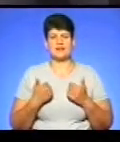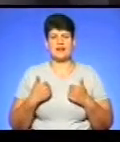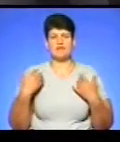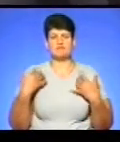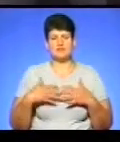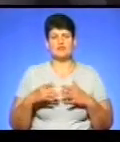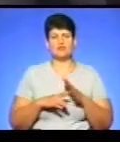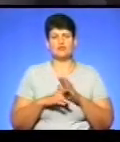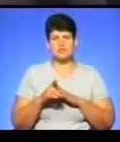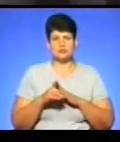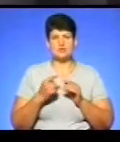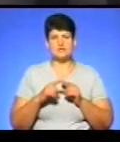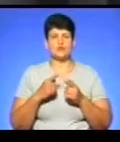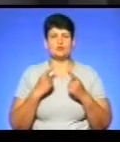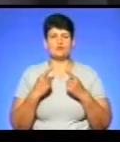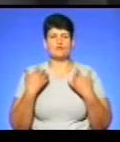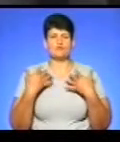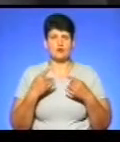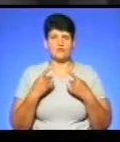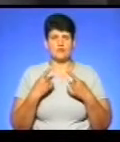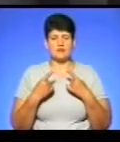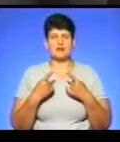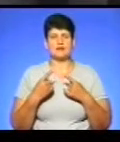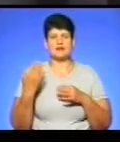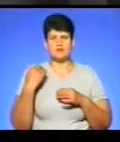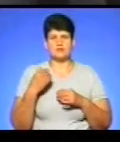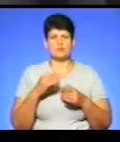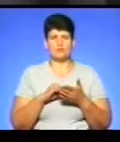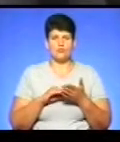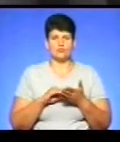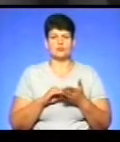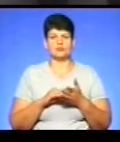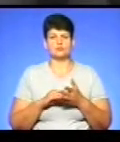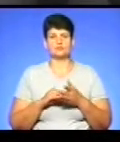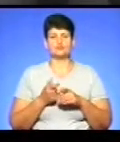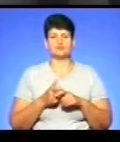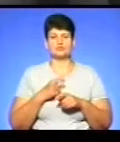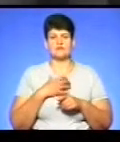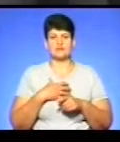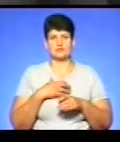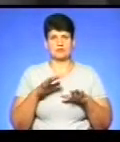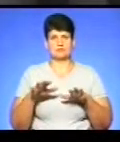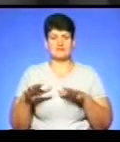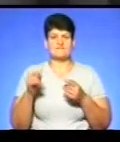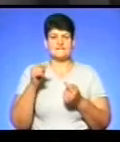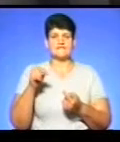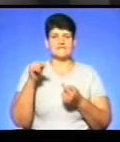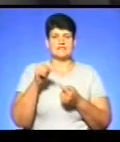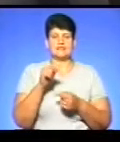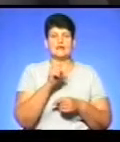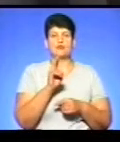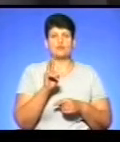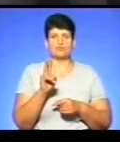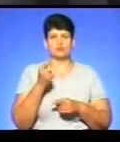і на початку цієї розмови говорю і не раз, раніше повторюю, що все-таки важливо на місцях визначити тих, кому вкрай